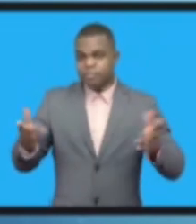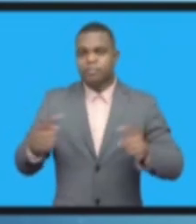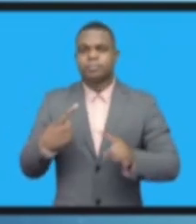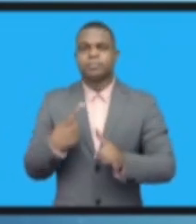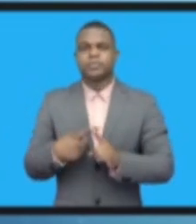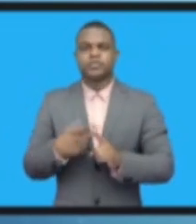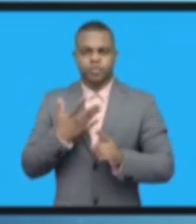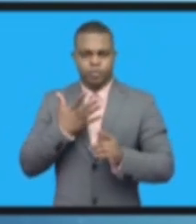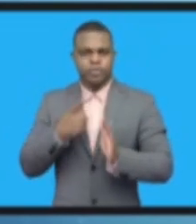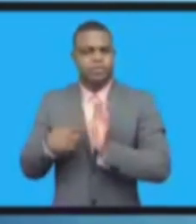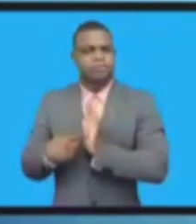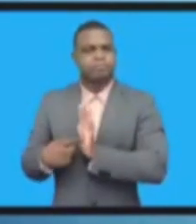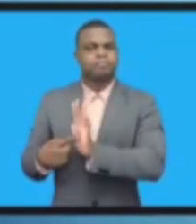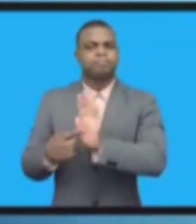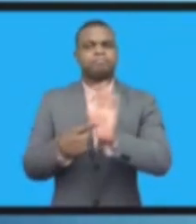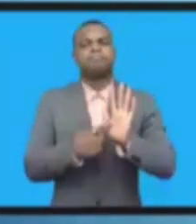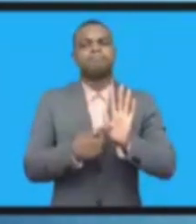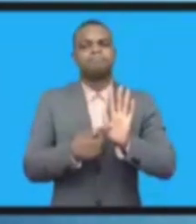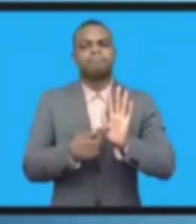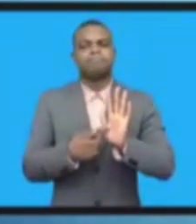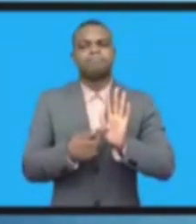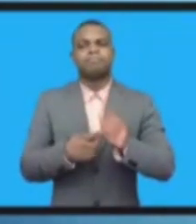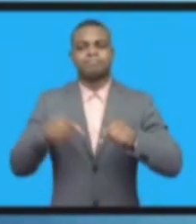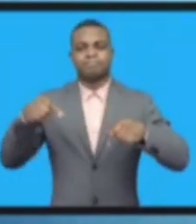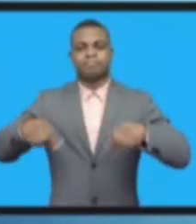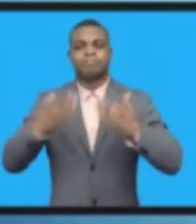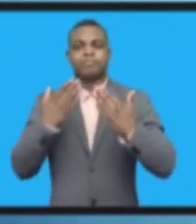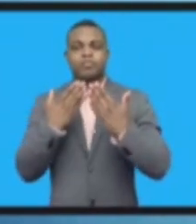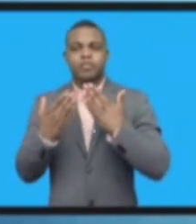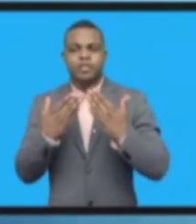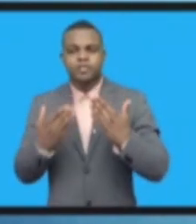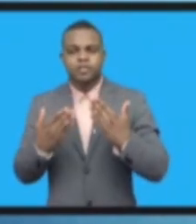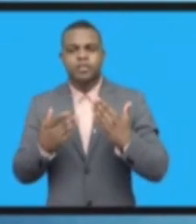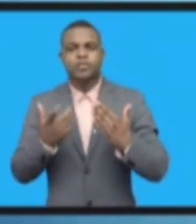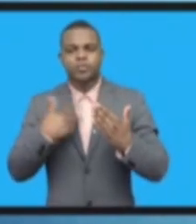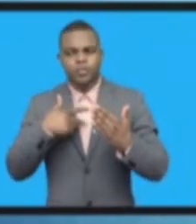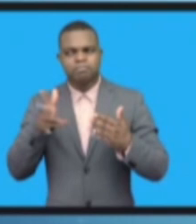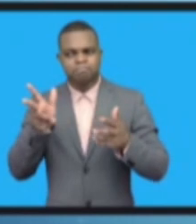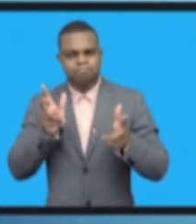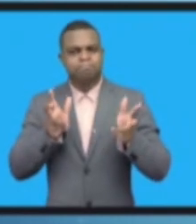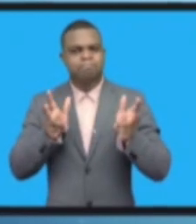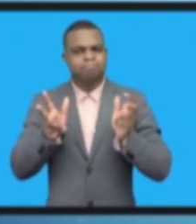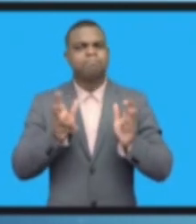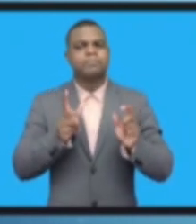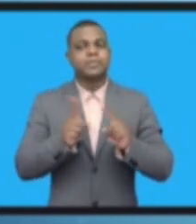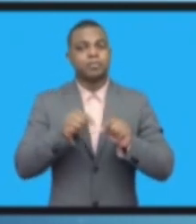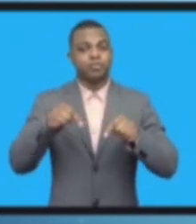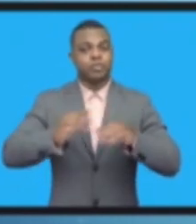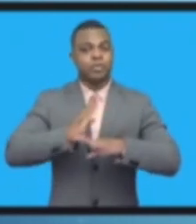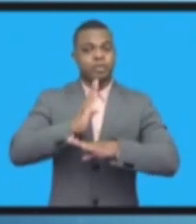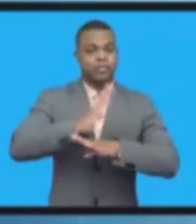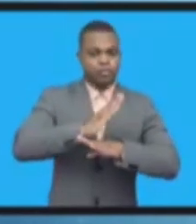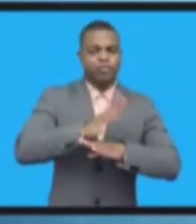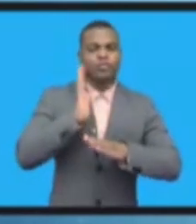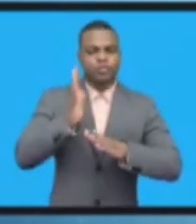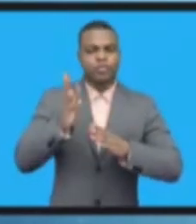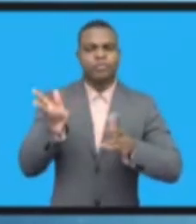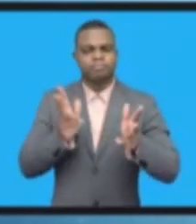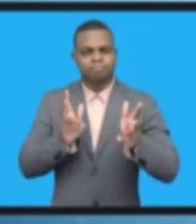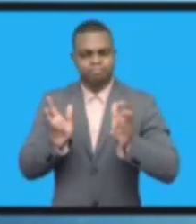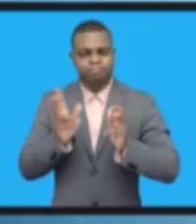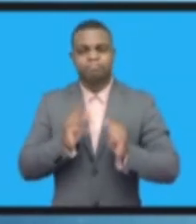мы много раз их услышим сегодня и на протяжении данного форума. На первом форуме по